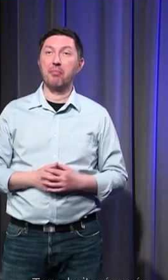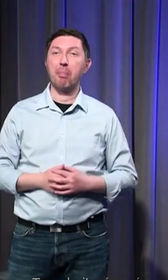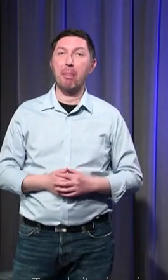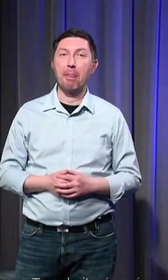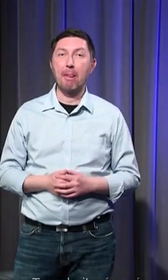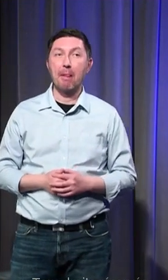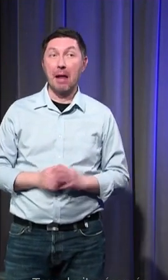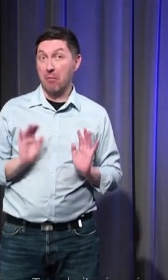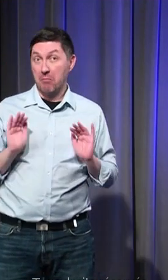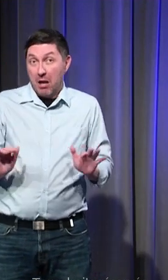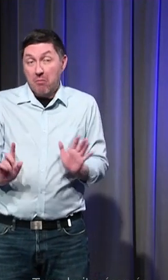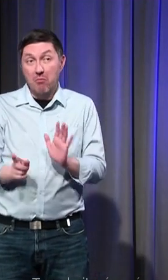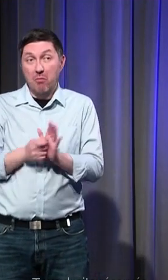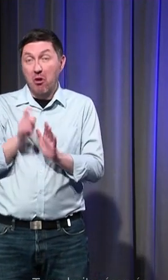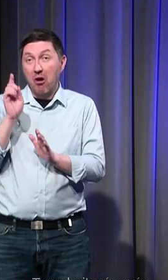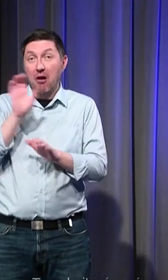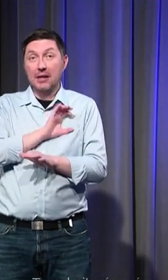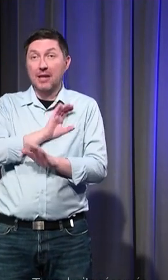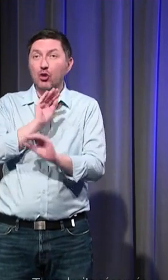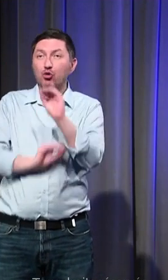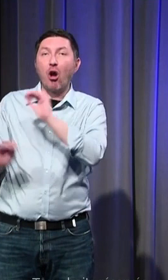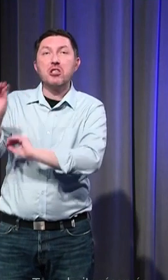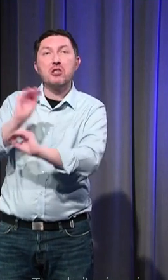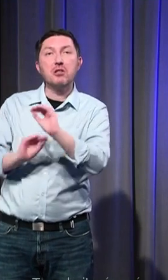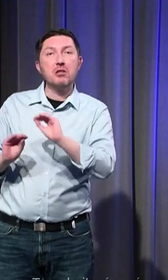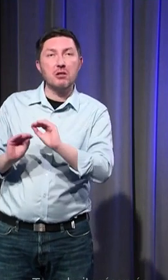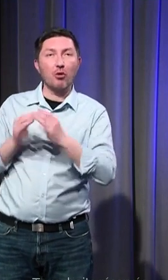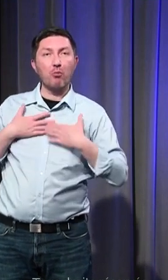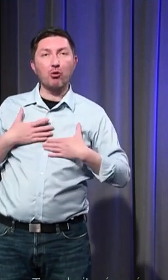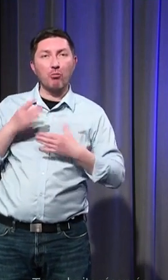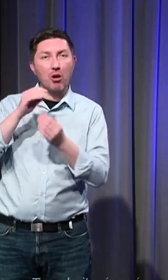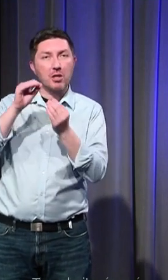on n'est pas encore il faut faire attention